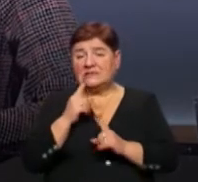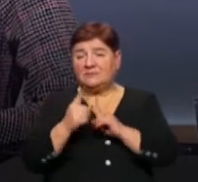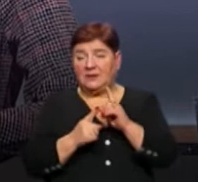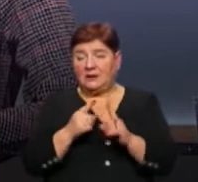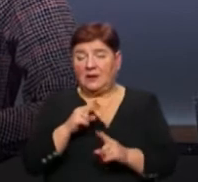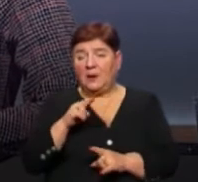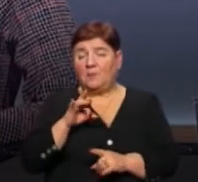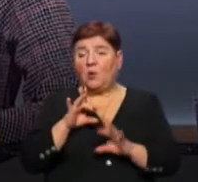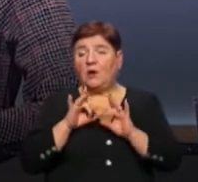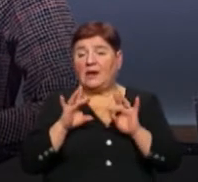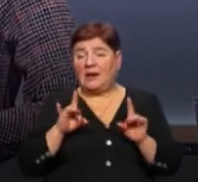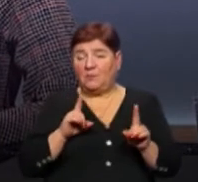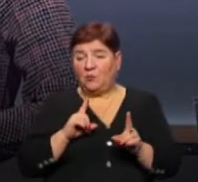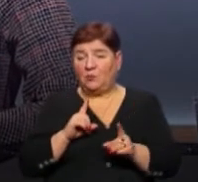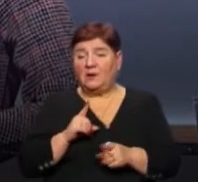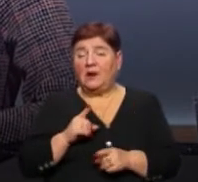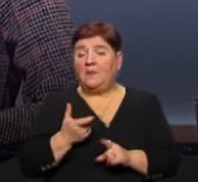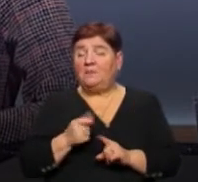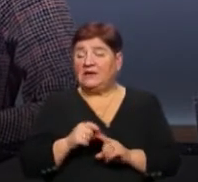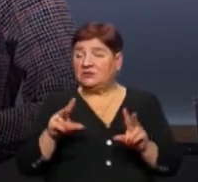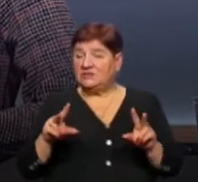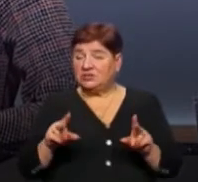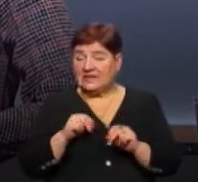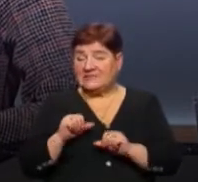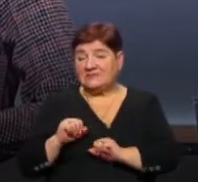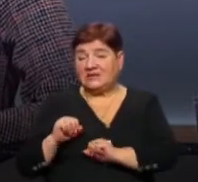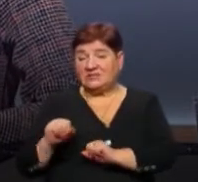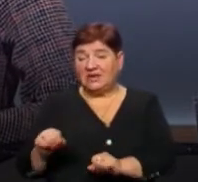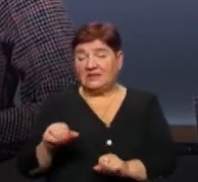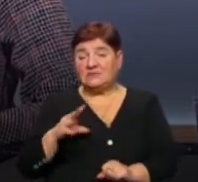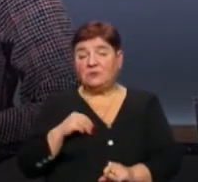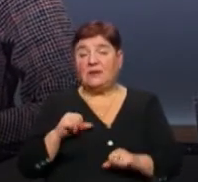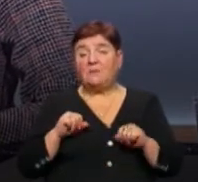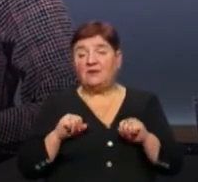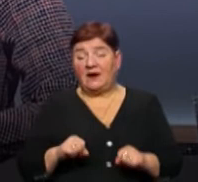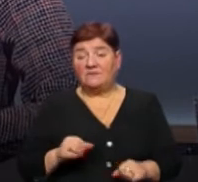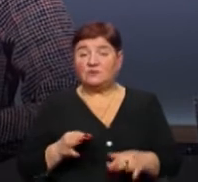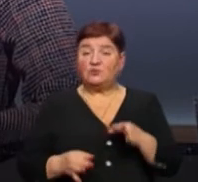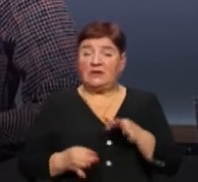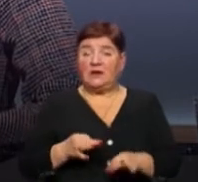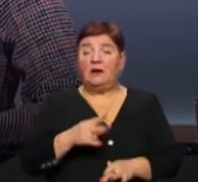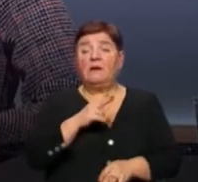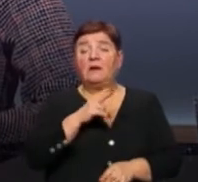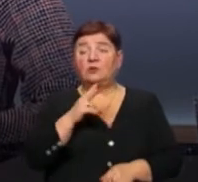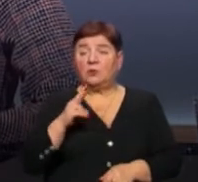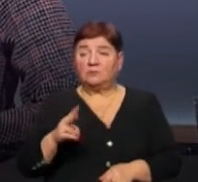про рекламу, вони дадуть більше шансів захищати свої права, наприклад, судді, тих, хто